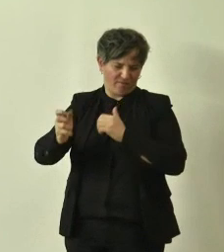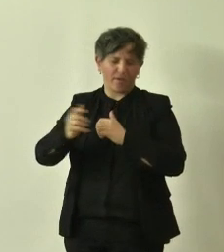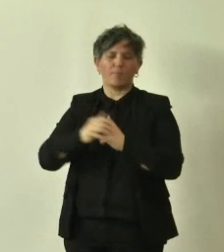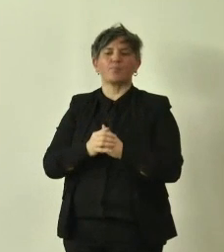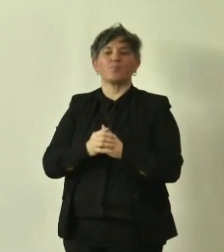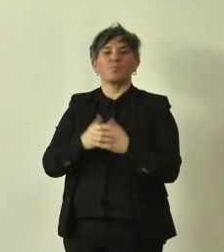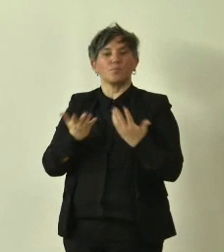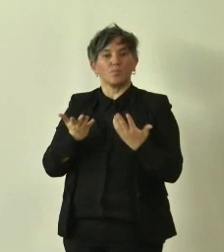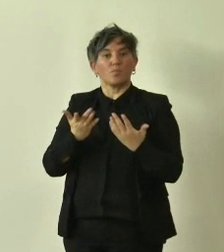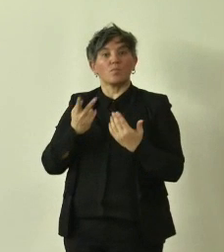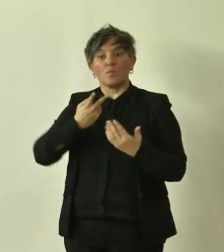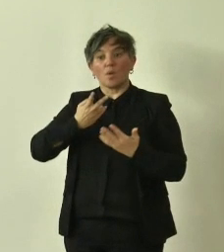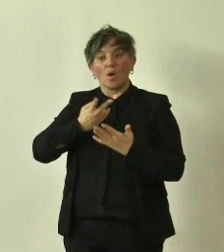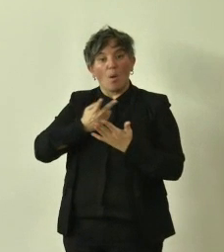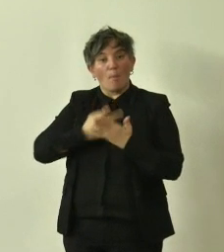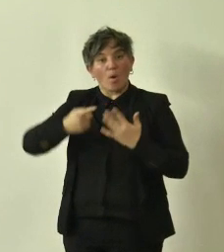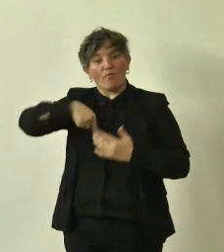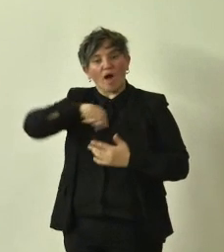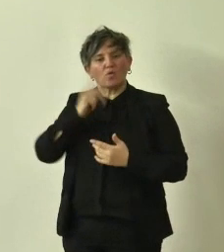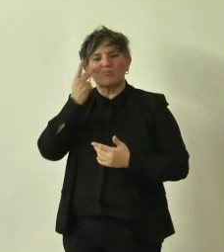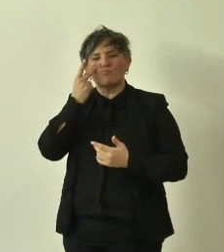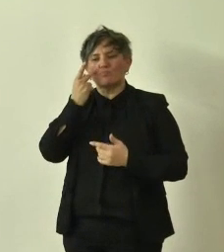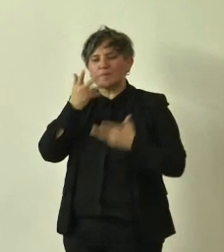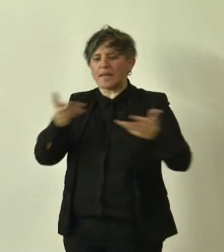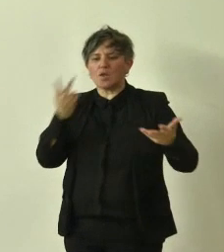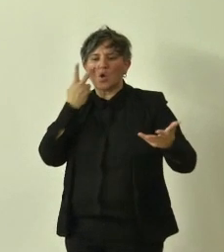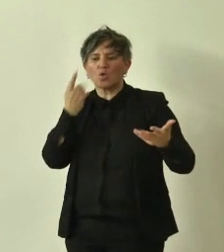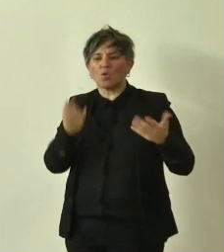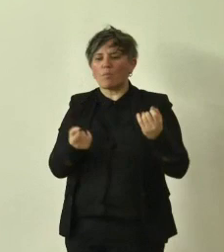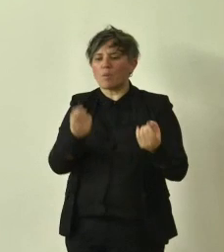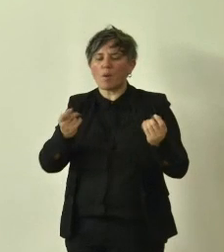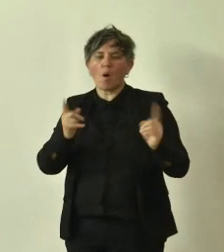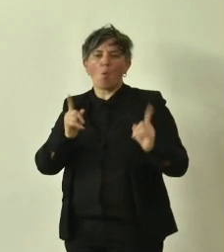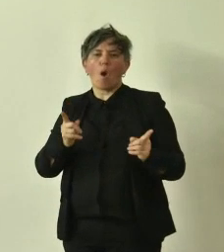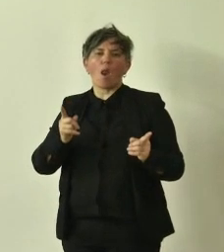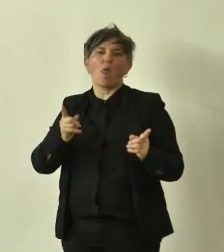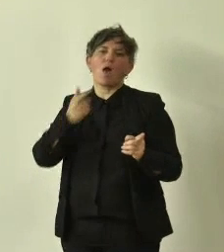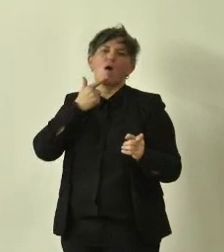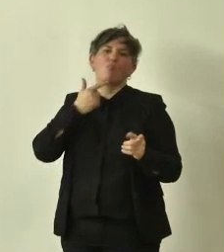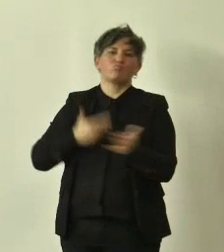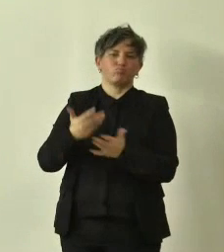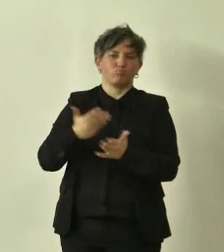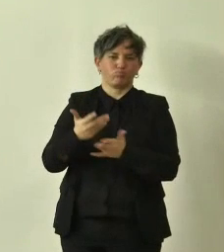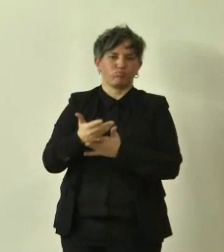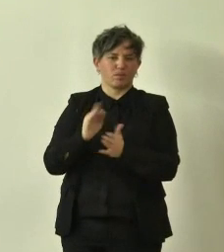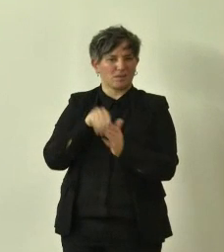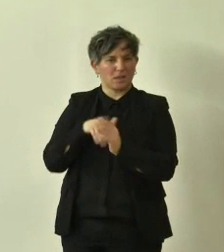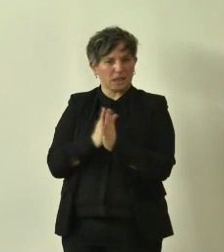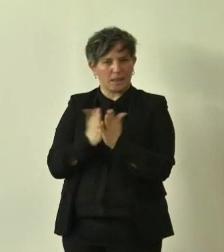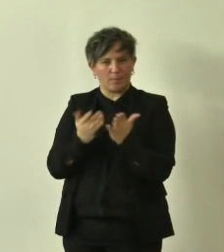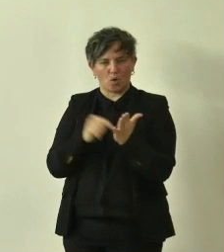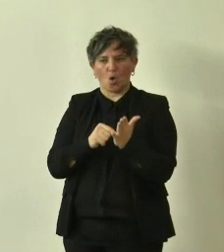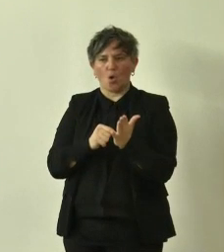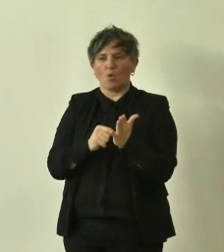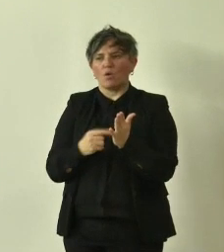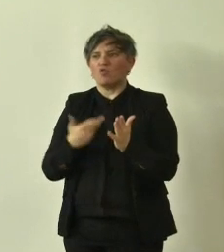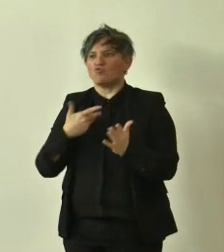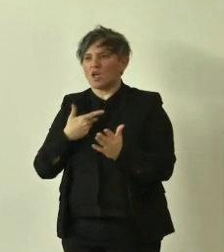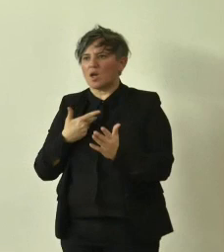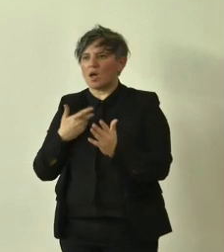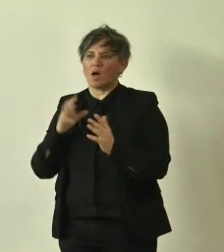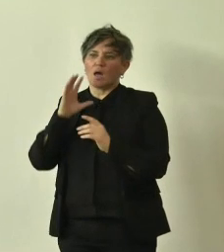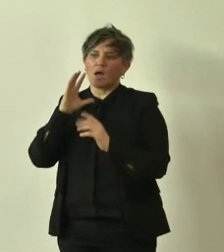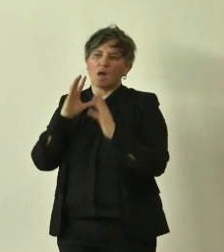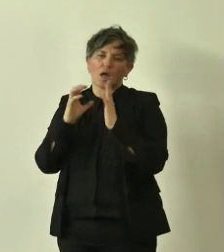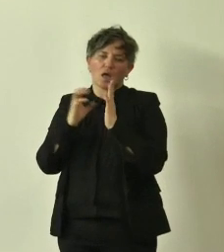lettura di quello che trovavamo sul territorio e poi avrei avuto un sacco di immagini da farvi vedere ma